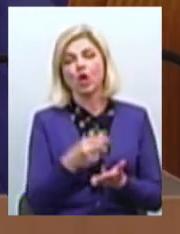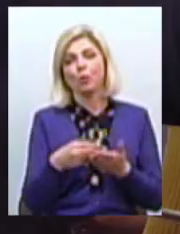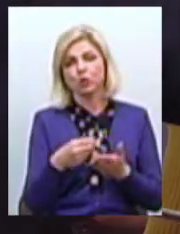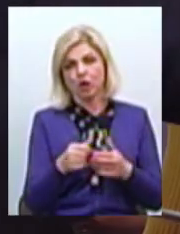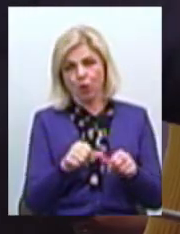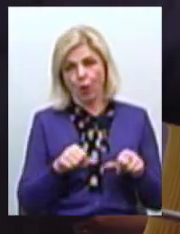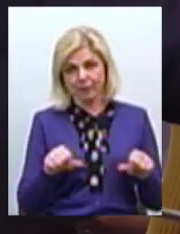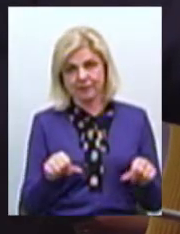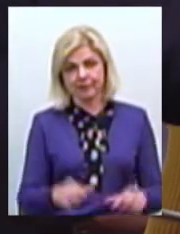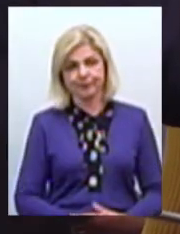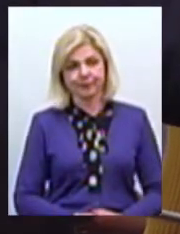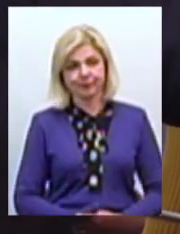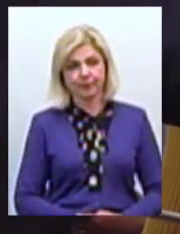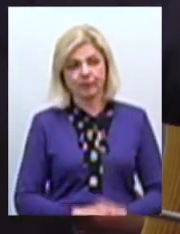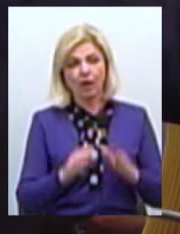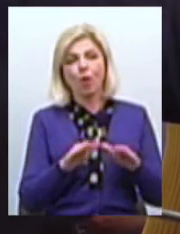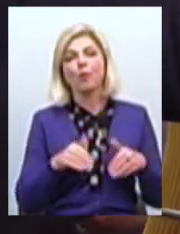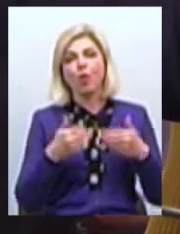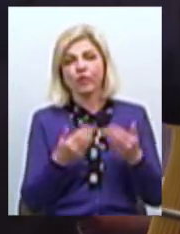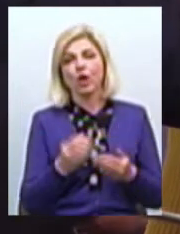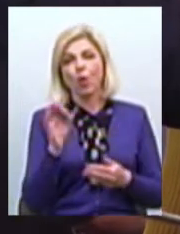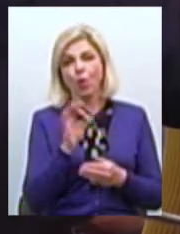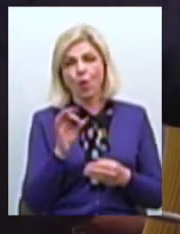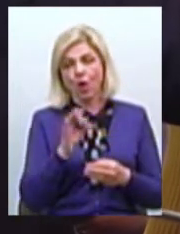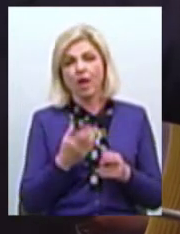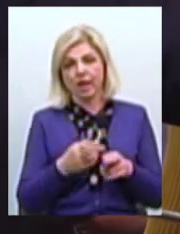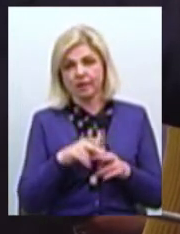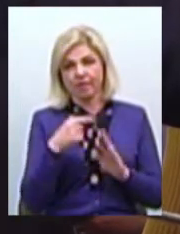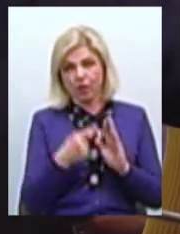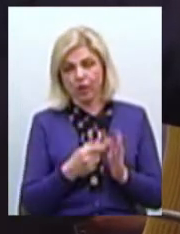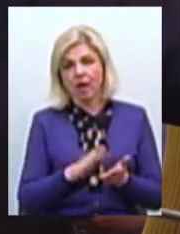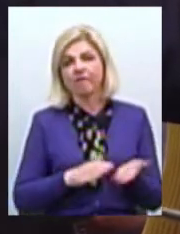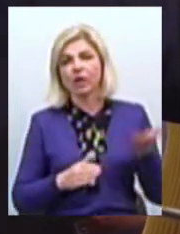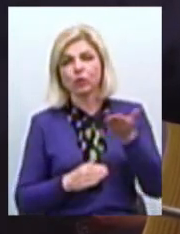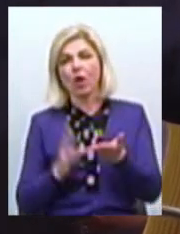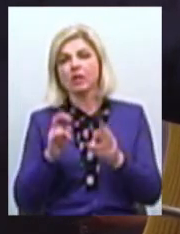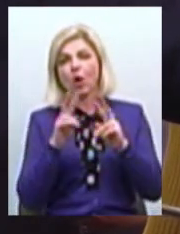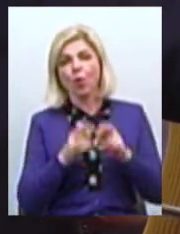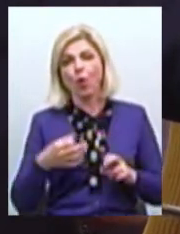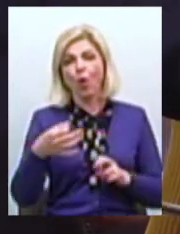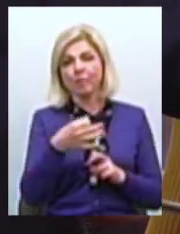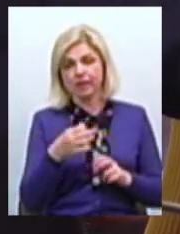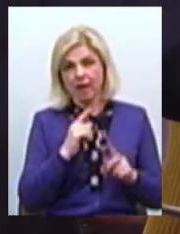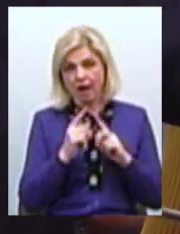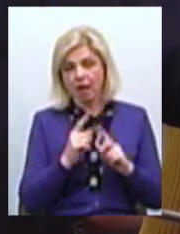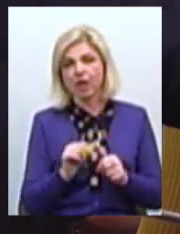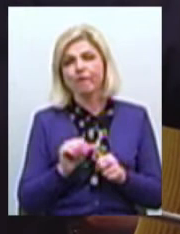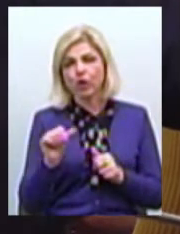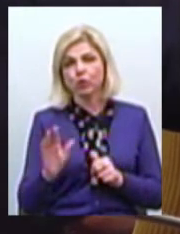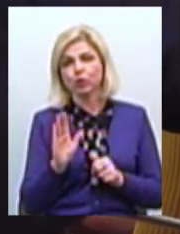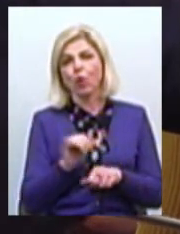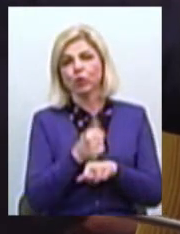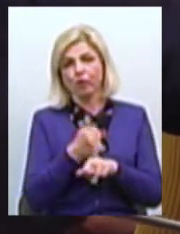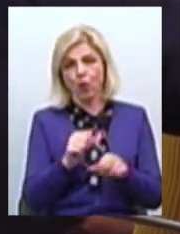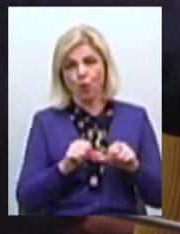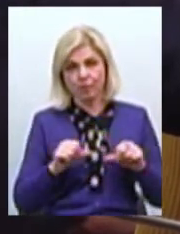Пропозиції щодо зміну складу вноситься на розвиток обласної ради виключно головою комісії Підстава про те, що